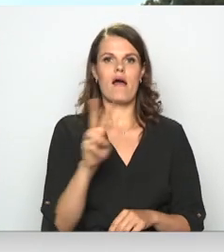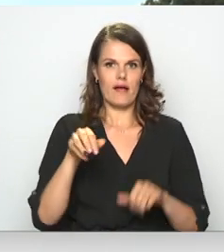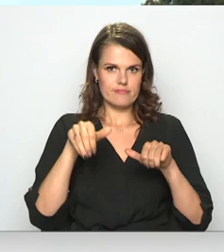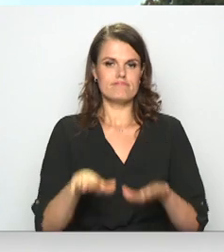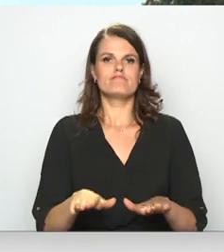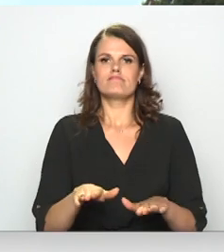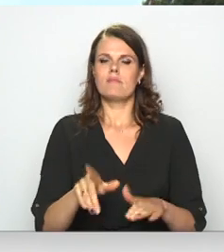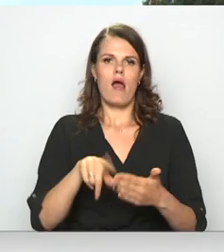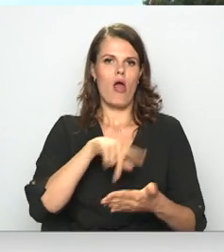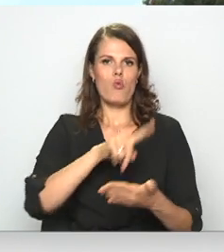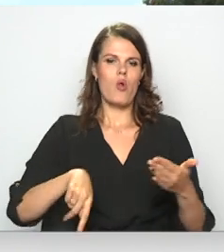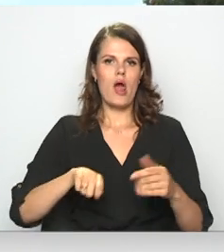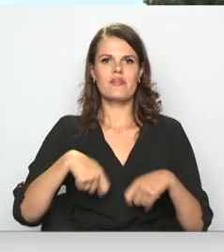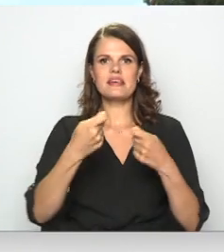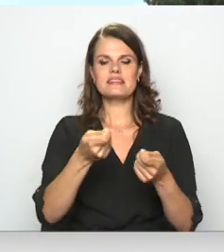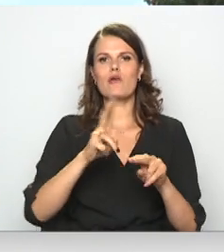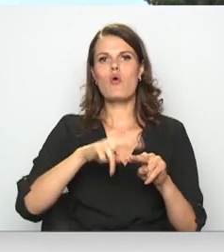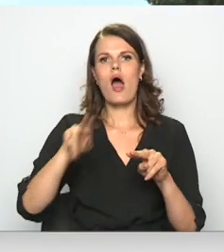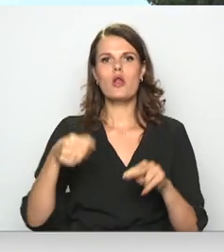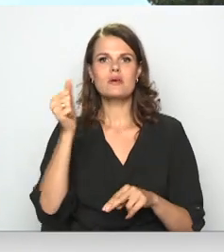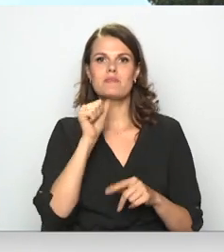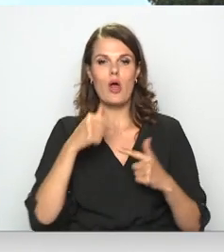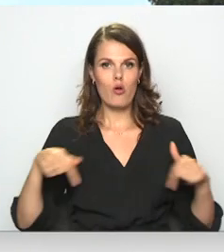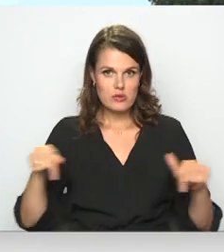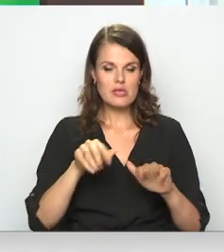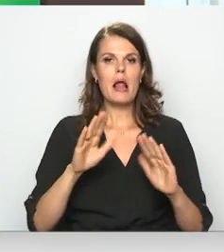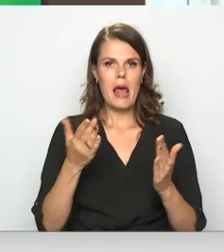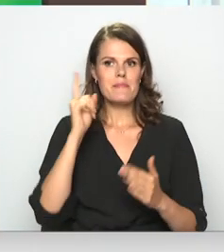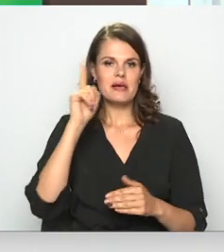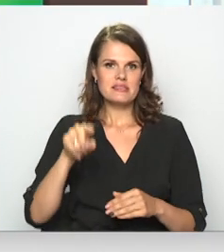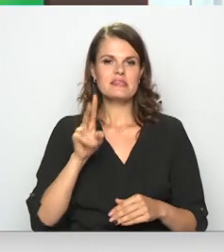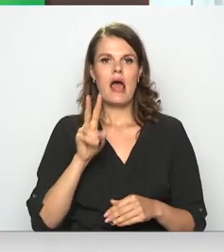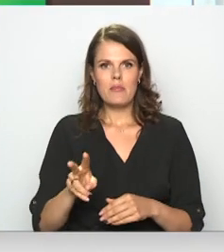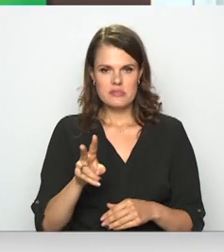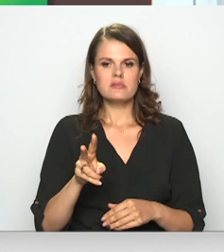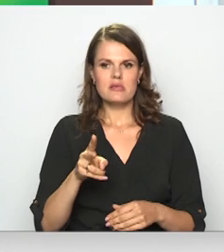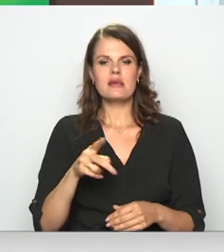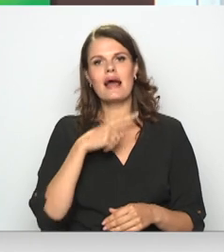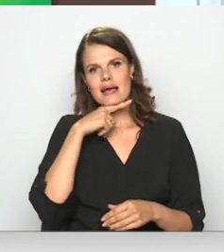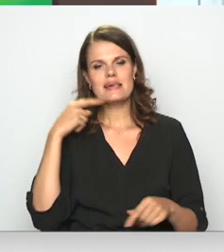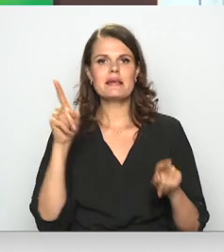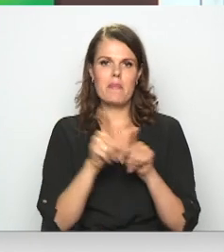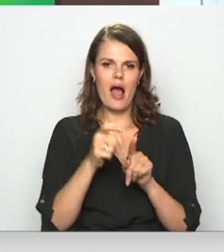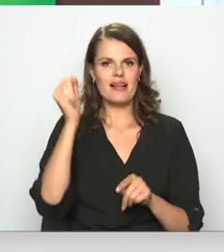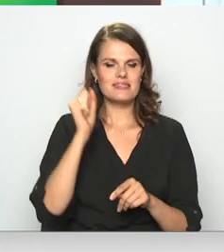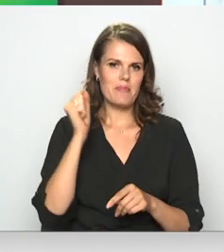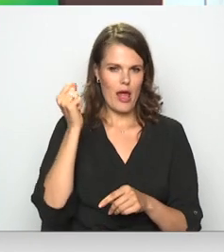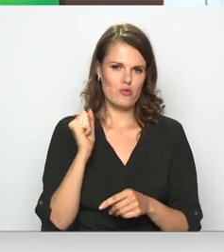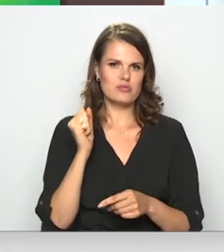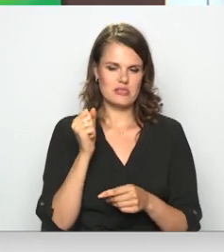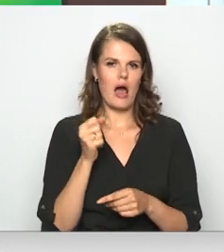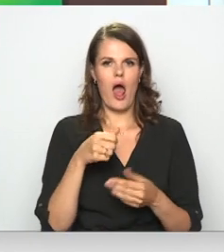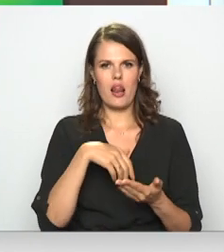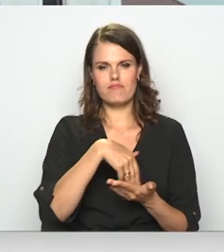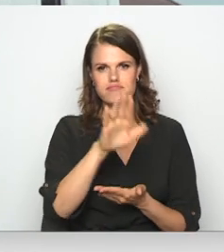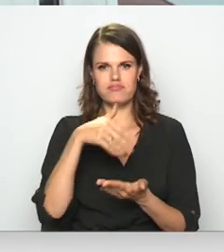atcevot izsniegto atļauju spēļu zālei. Bet ir zināms, ka vēl atbrīvot savu teritoriju no biznesa, kas vieniem nes finansiāls